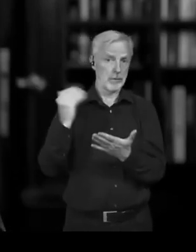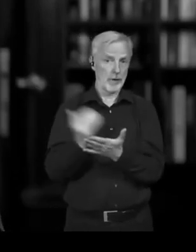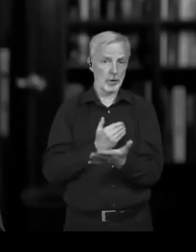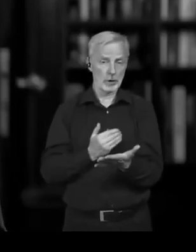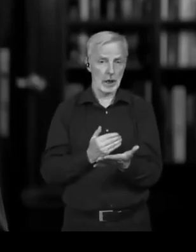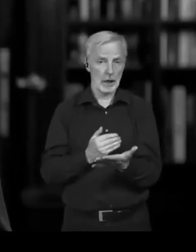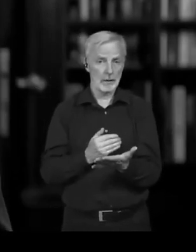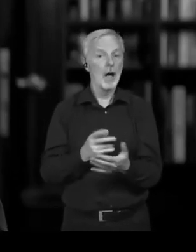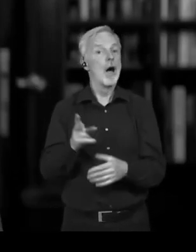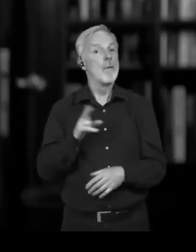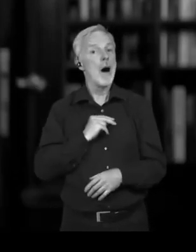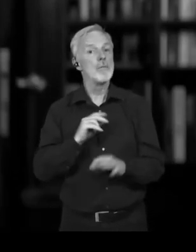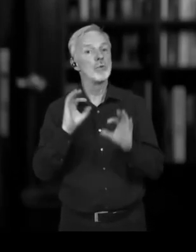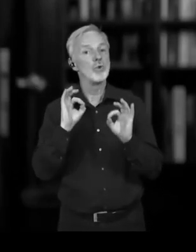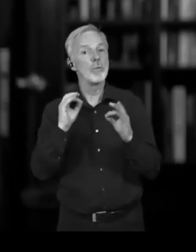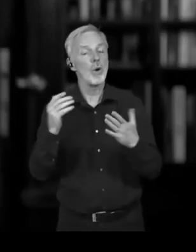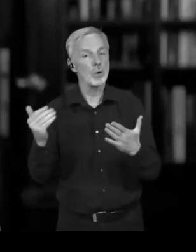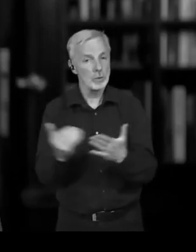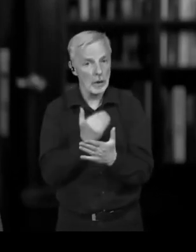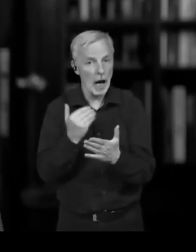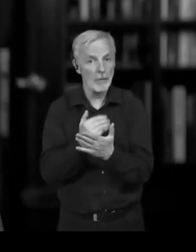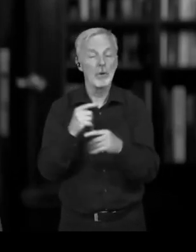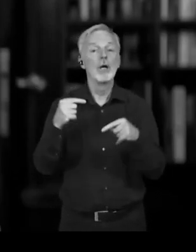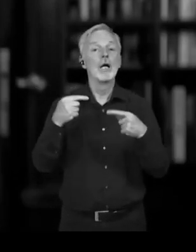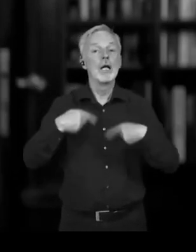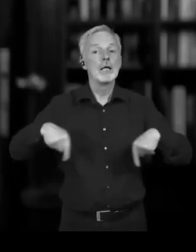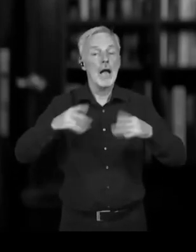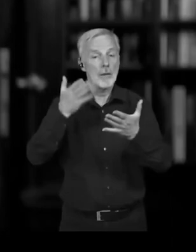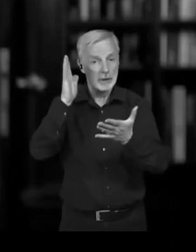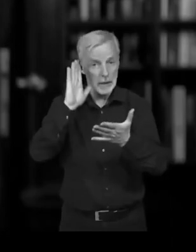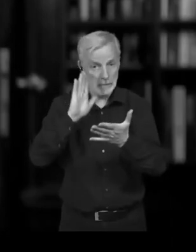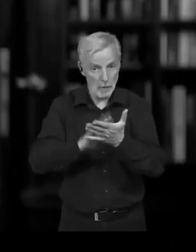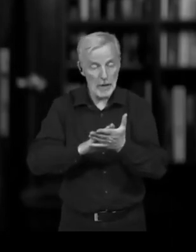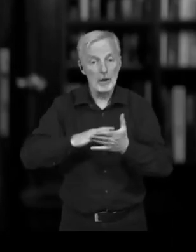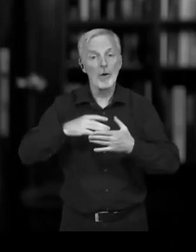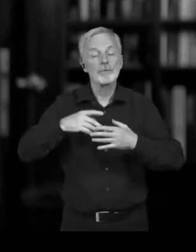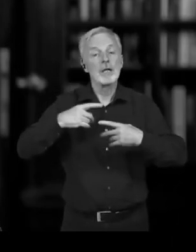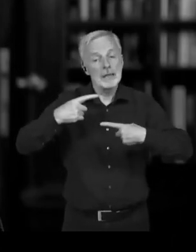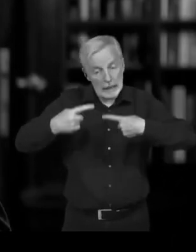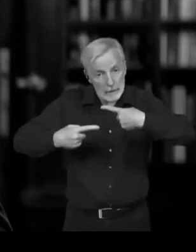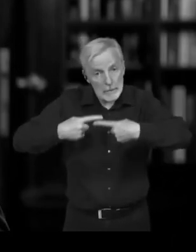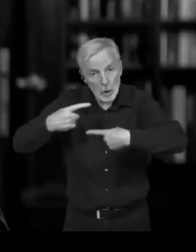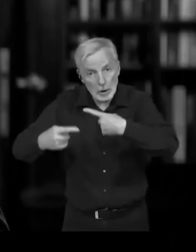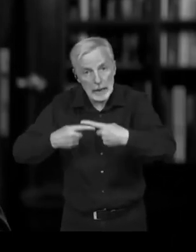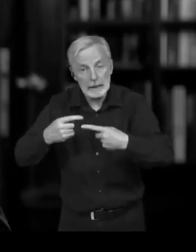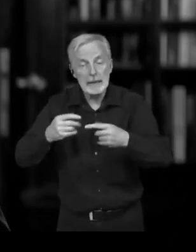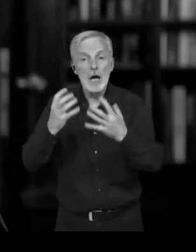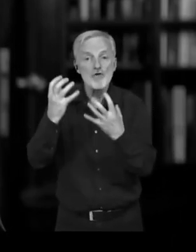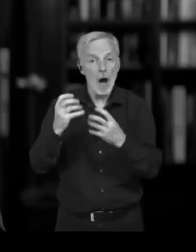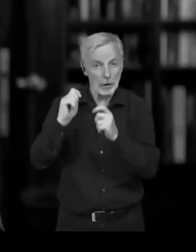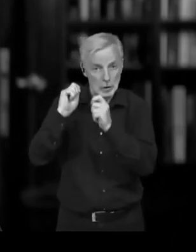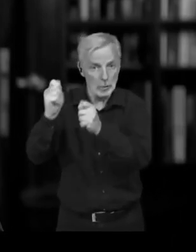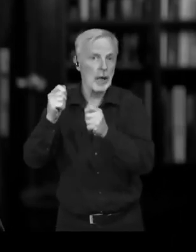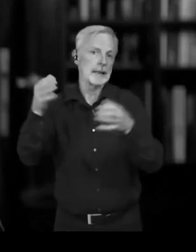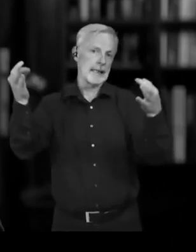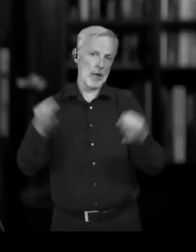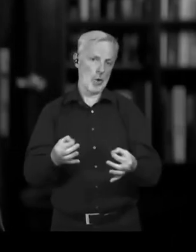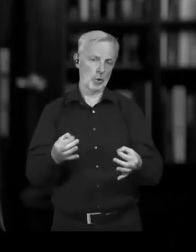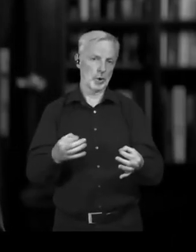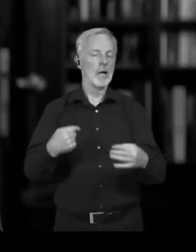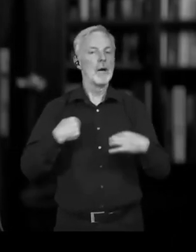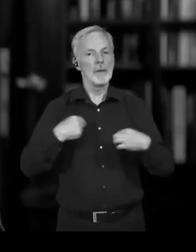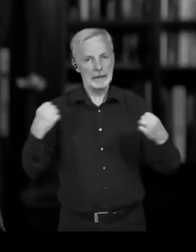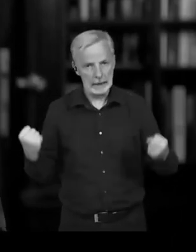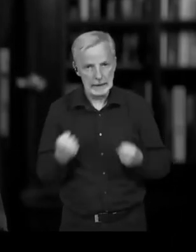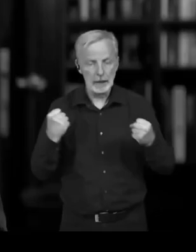vždycky, když je v televizi, tak se mi chce plejt a jak říkám, musím si rádky nedrel, abych to sledování televize vůbec rozchodil. Takže to takhle krátce k